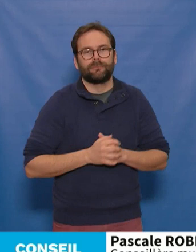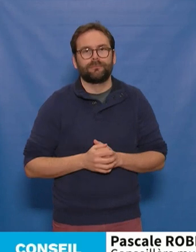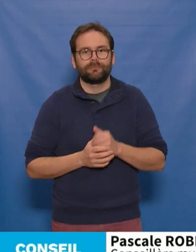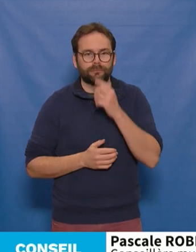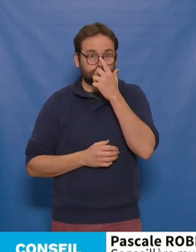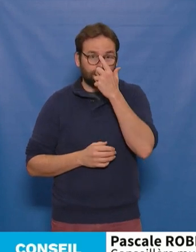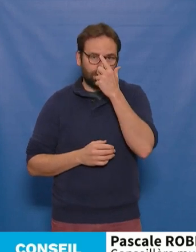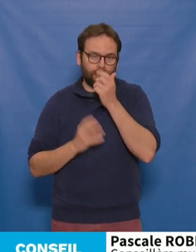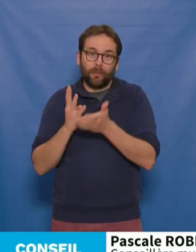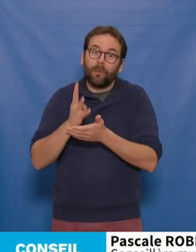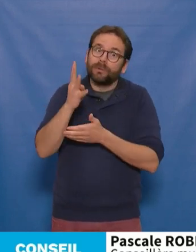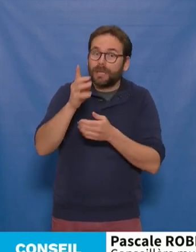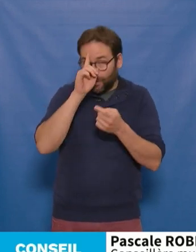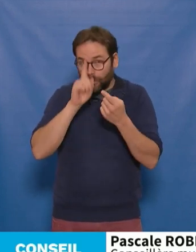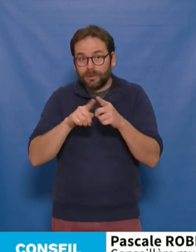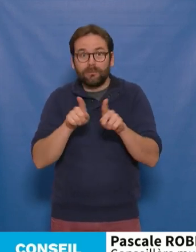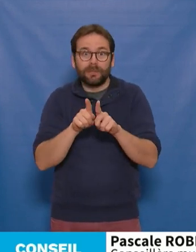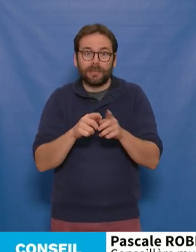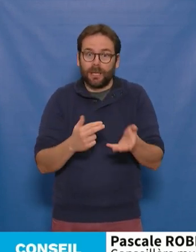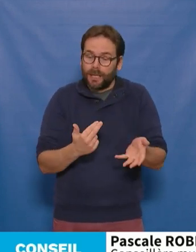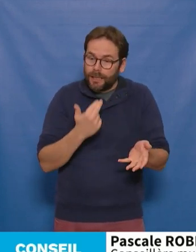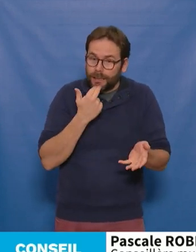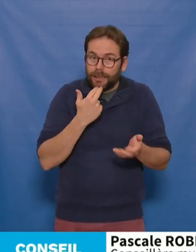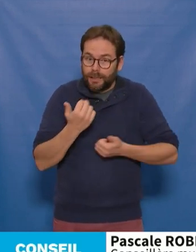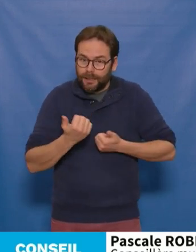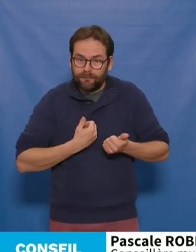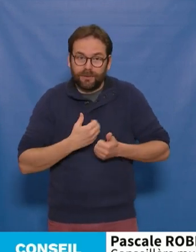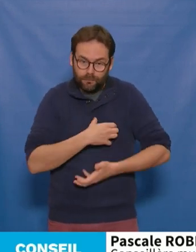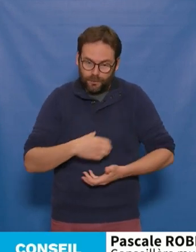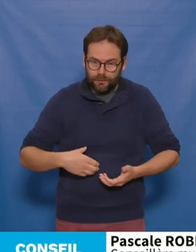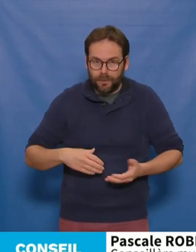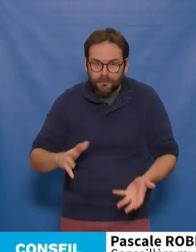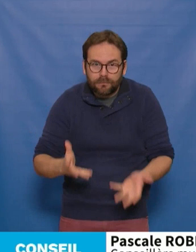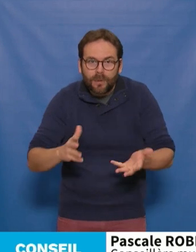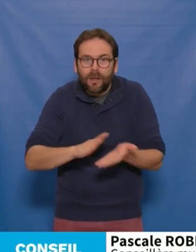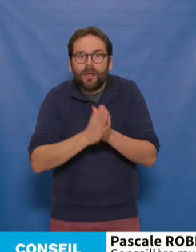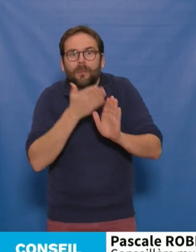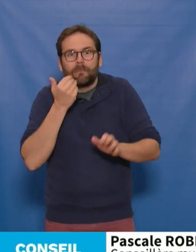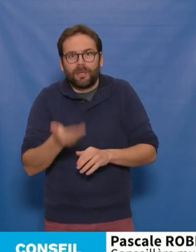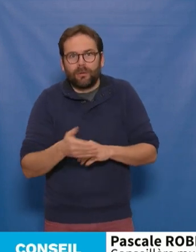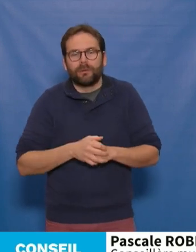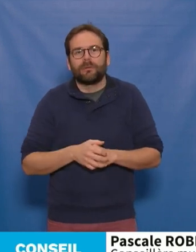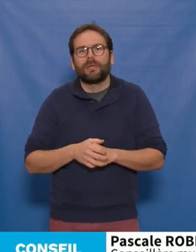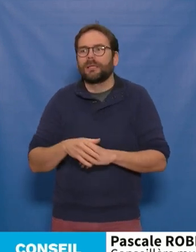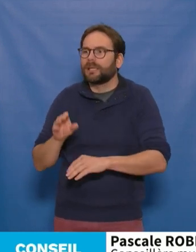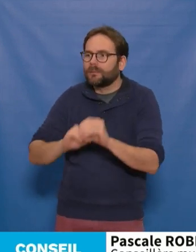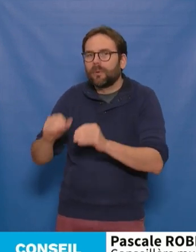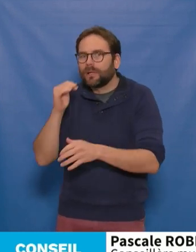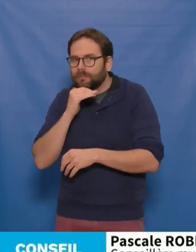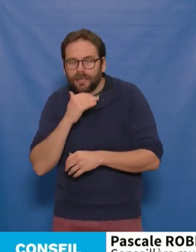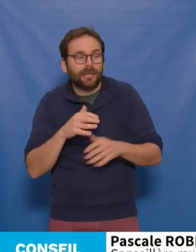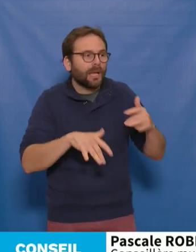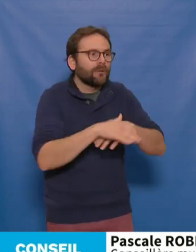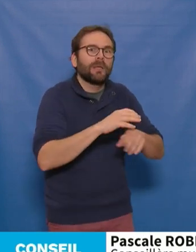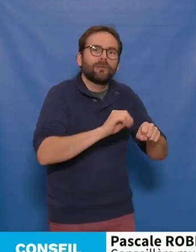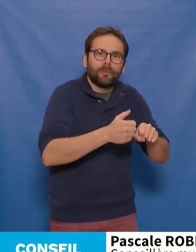projet vise également à améliorer l'efficacité de nos services municipaux. Les guichets de traitement express, les espaces numériques et